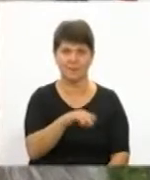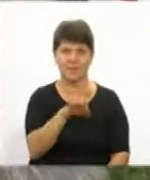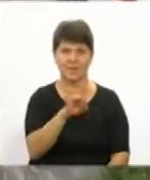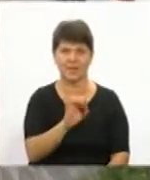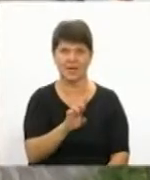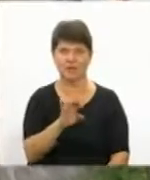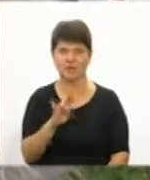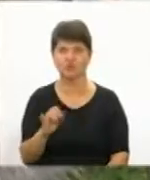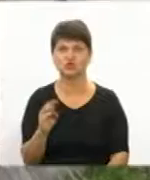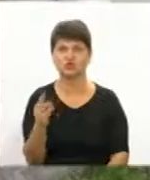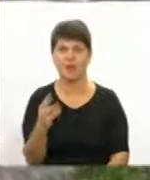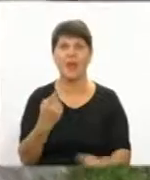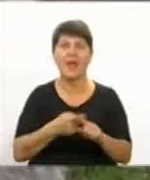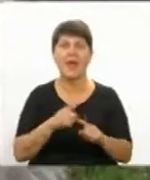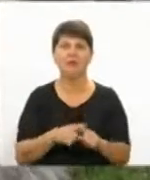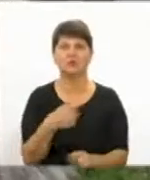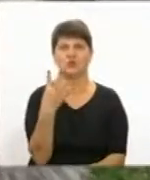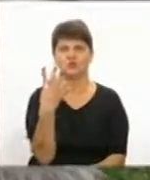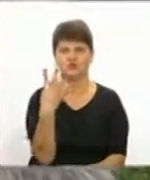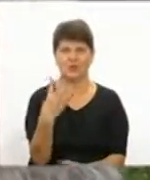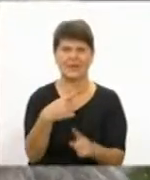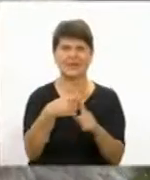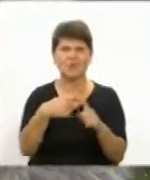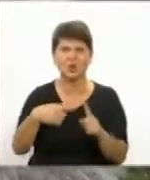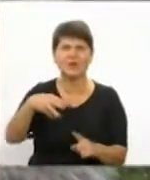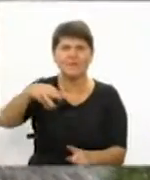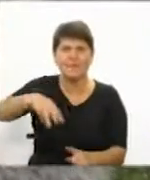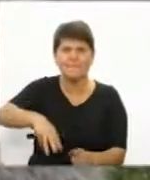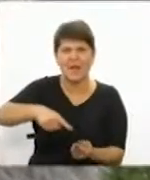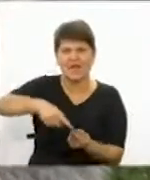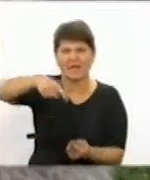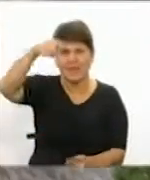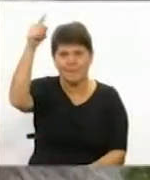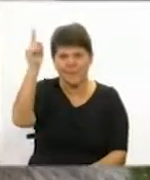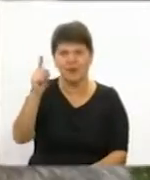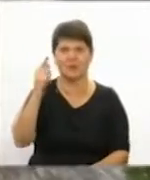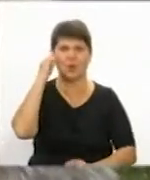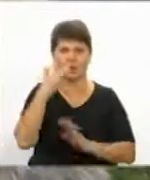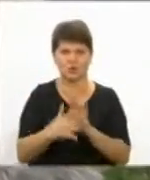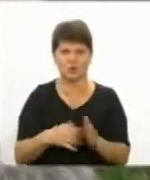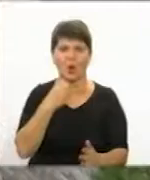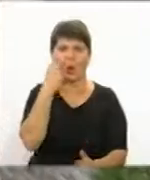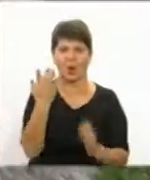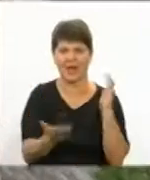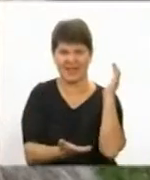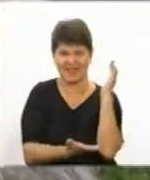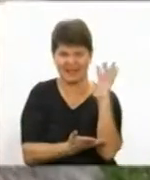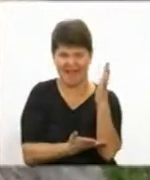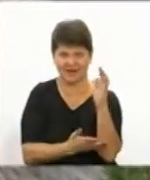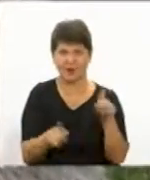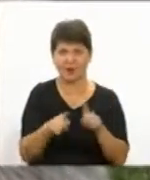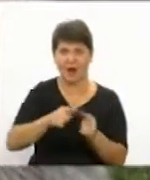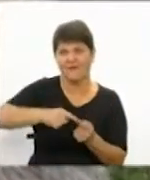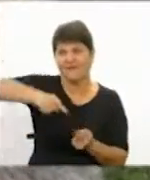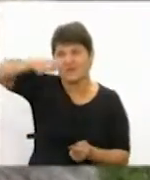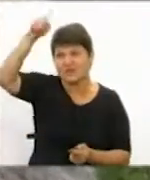висотою близько 4,5 метрів в обхваті 22-24. І зрозуміло, коли дерево вже такої висоти,